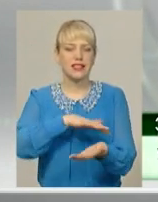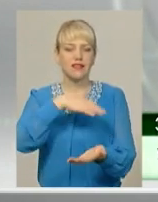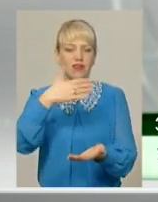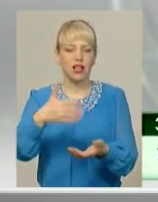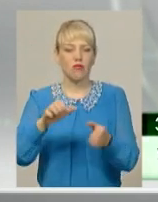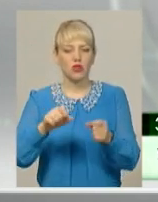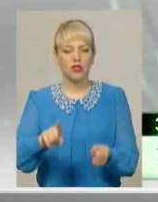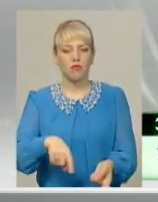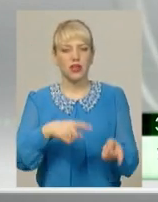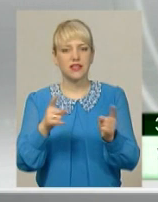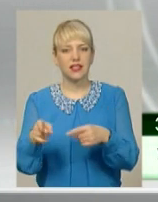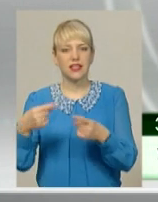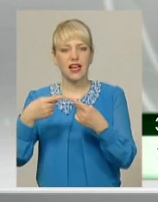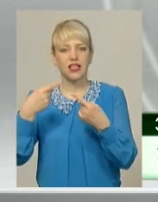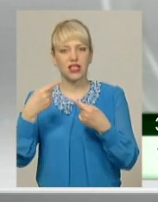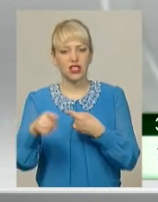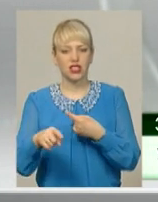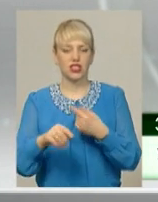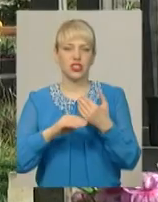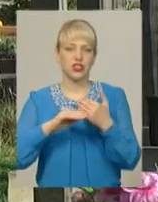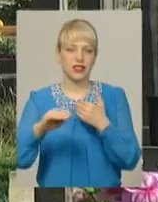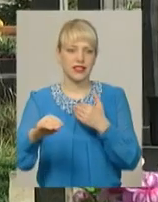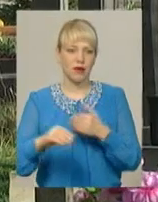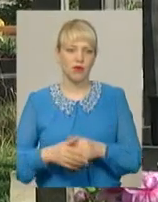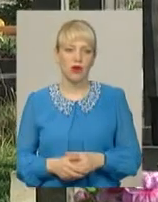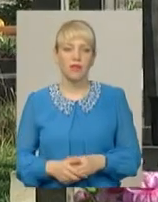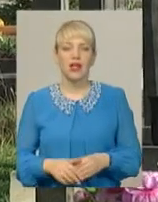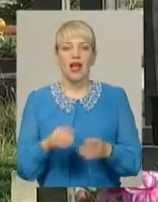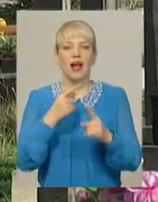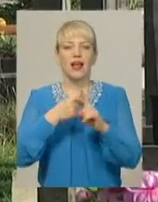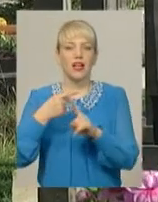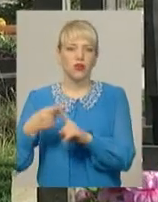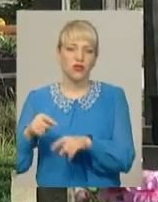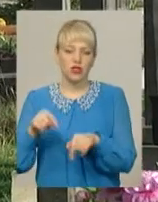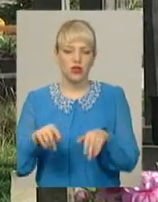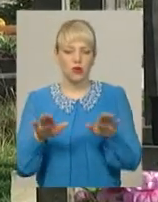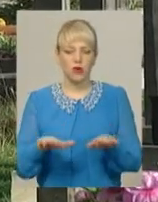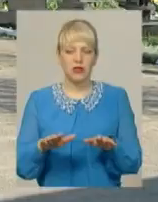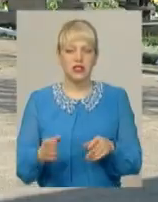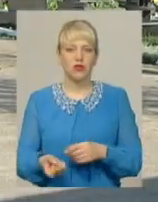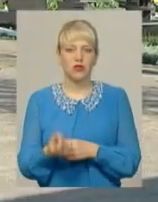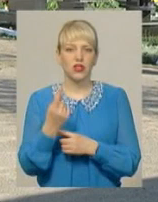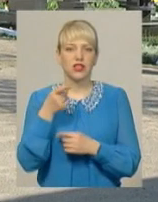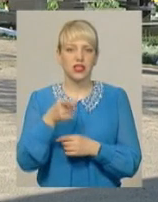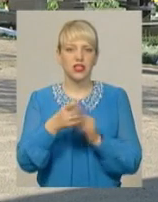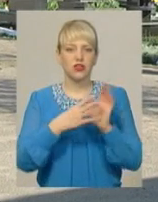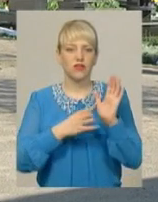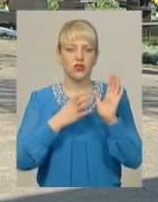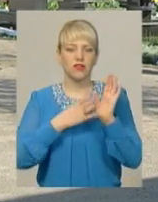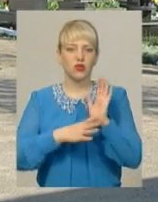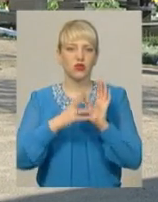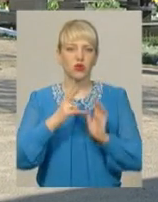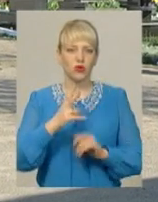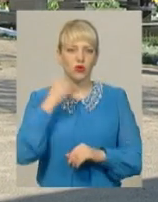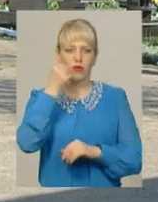перенести його десь на якийсь інший маток землі. Кладовище на цьому місці утворилося в 1992 році. Полігону твердих